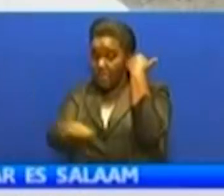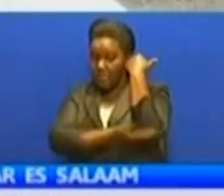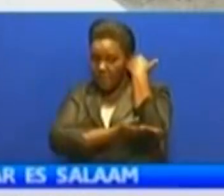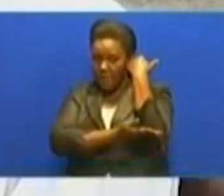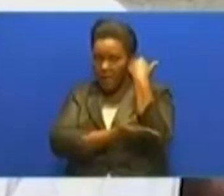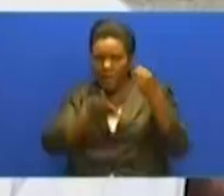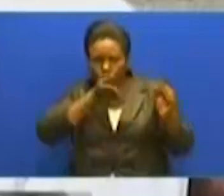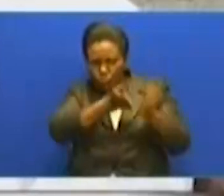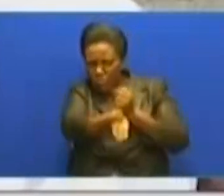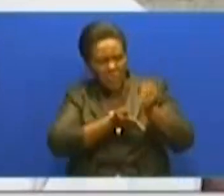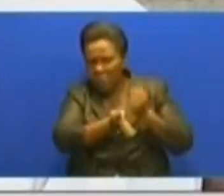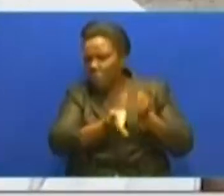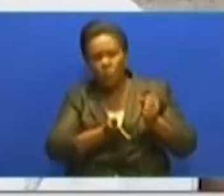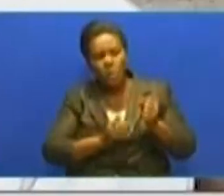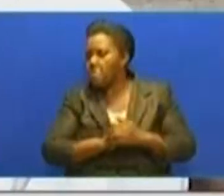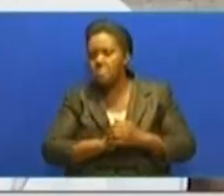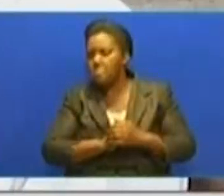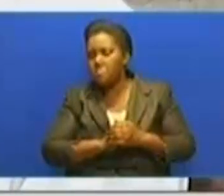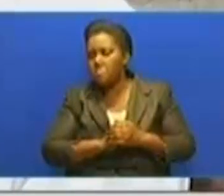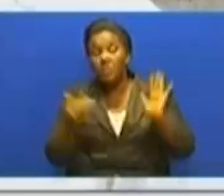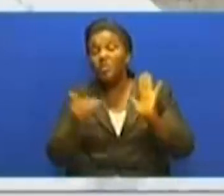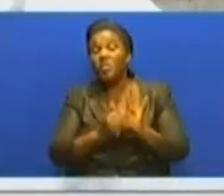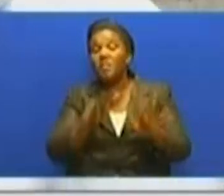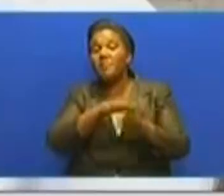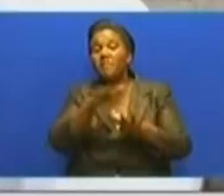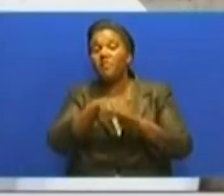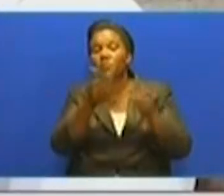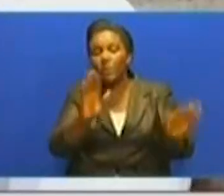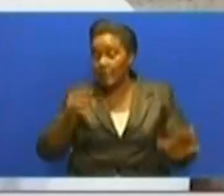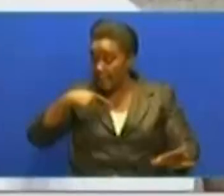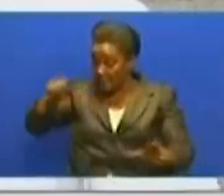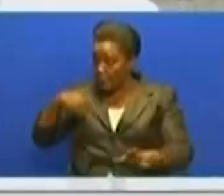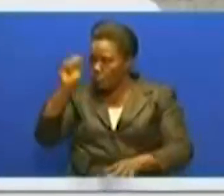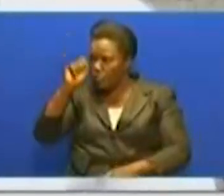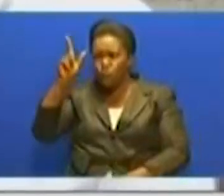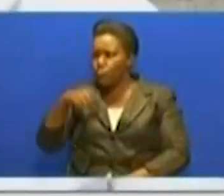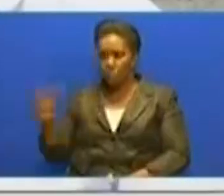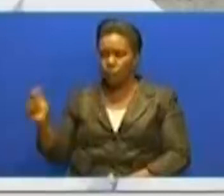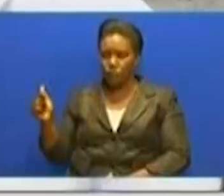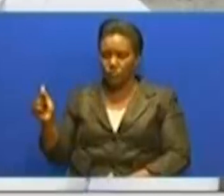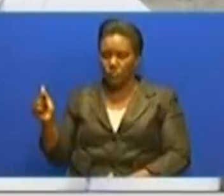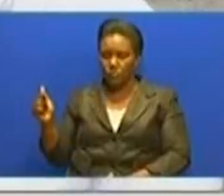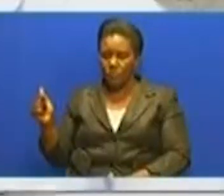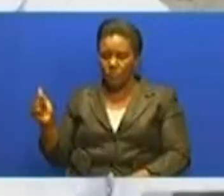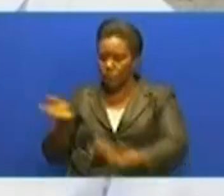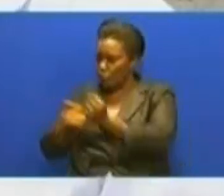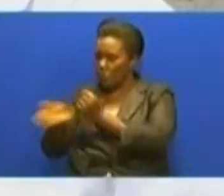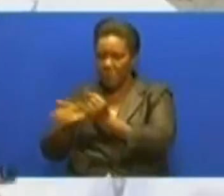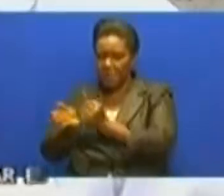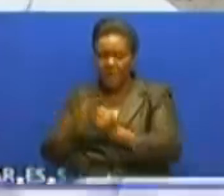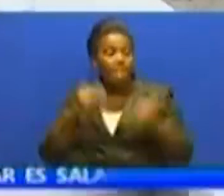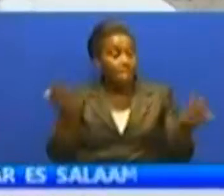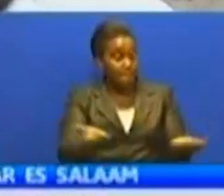hawezi, au mifugote nyemimba kubwa hawezi, ikachinjio kwa njiria chakula. Kwa hiyo hata nasisa hapa tukigundua, na marakadha,